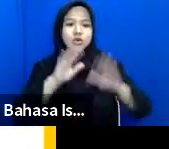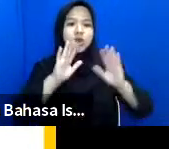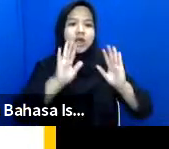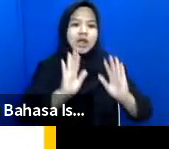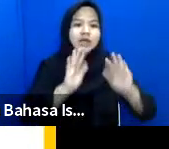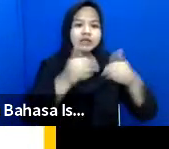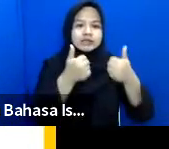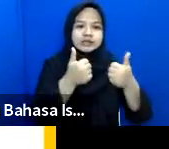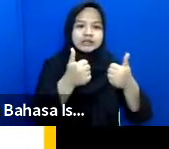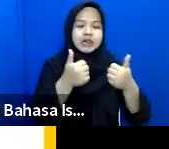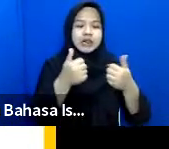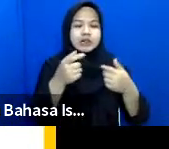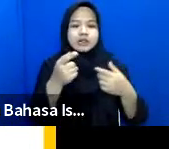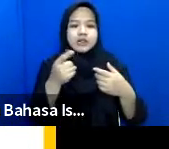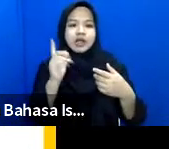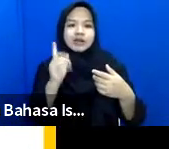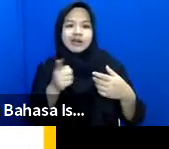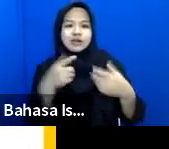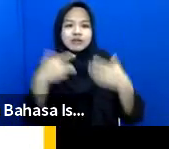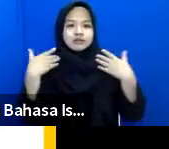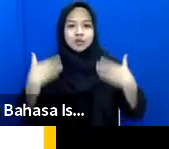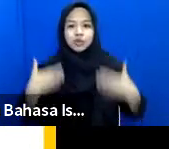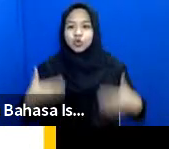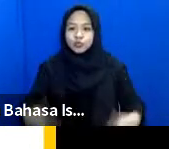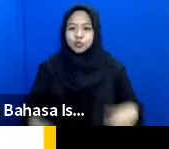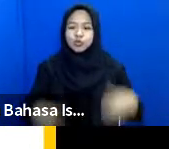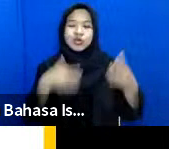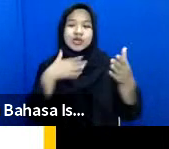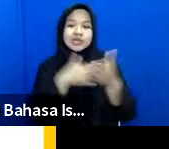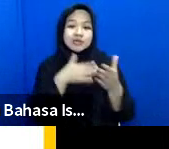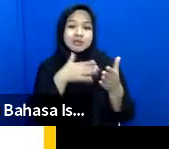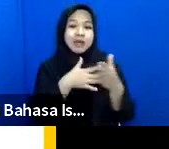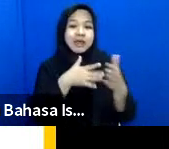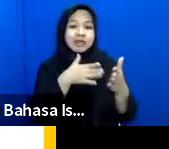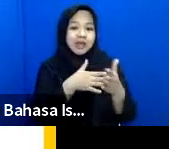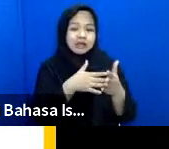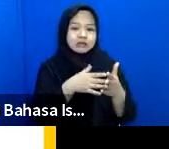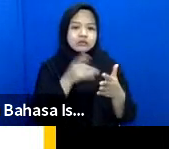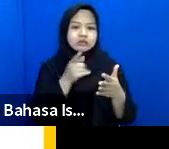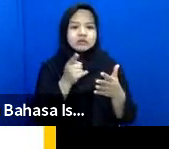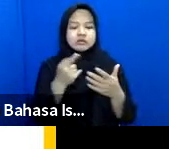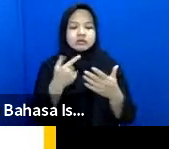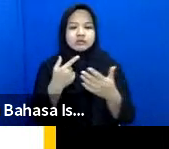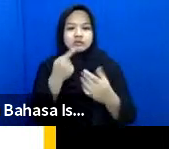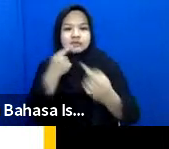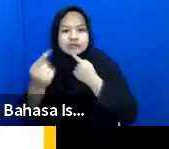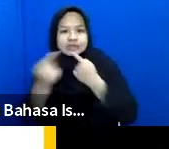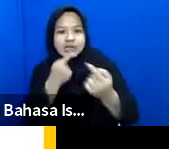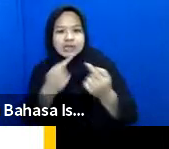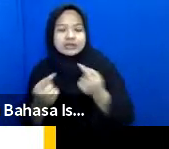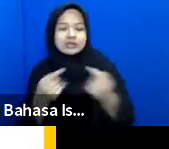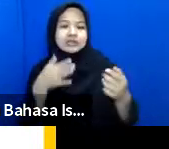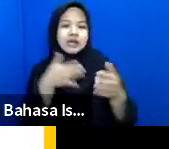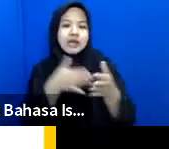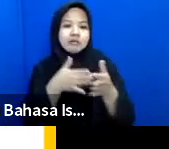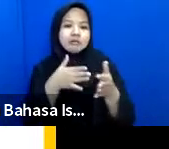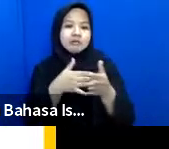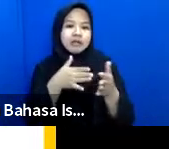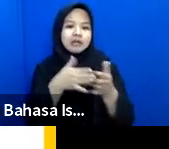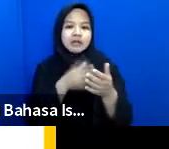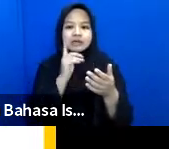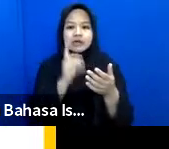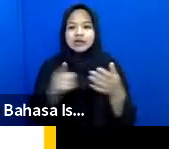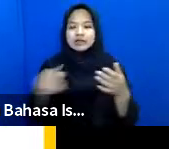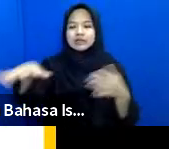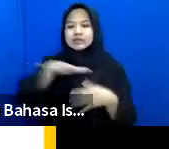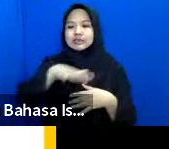dari adanya keterbatasan fungsi tubuh seseorang itu yang berinteraksi dengan hambatan-hambatan yang ada